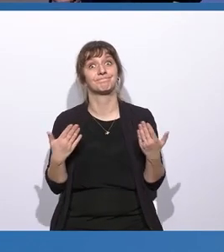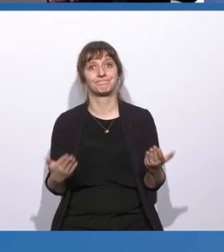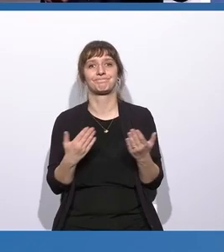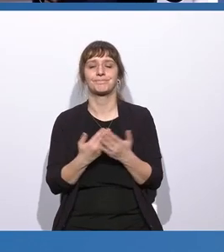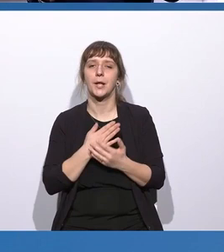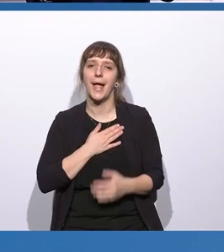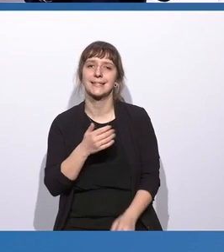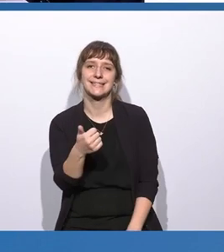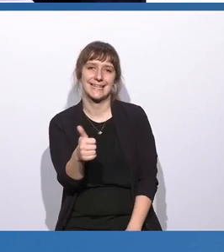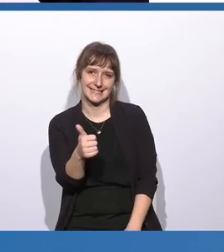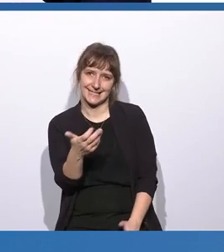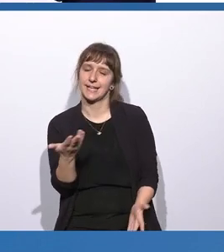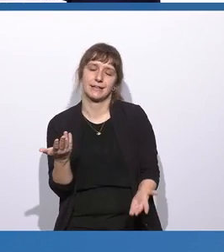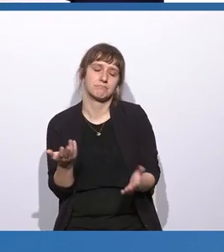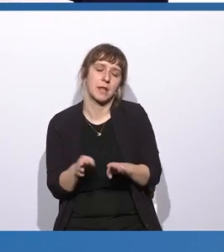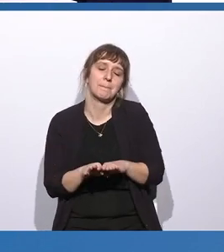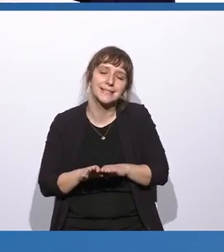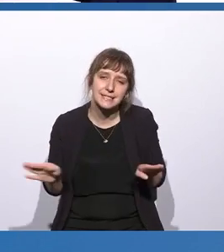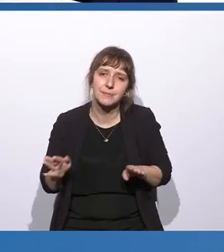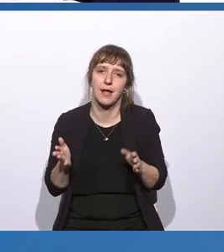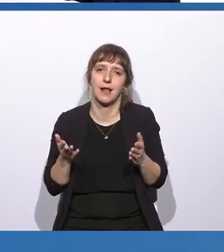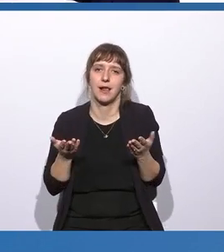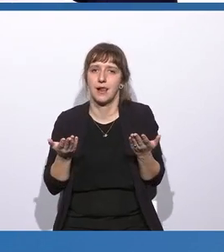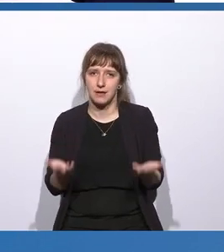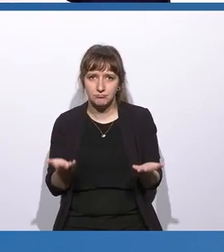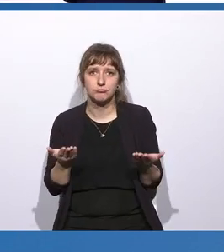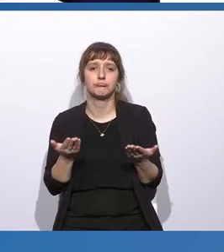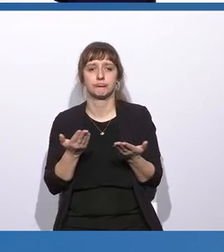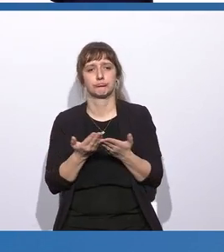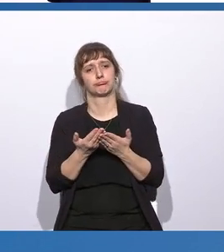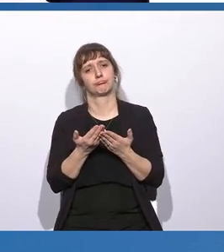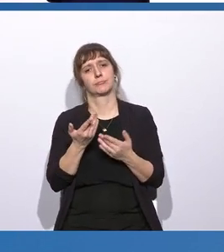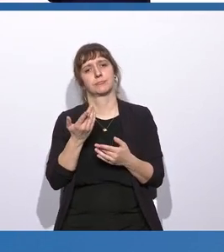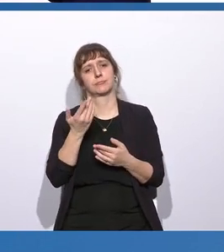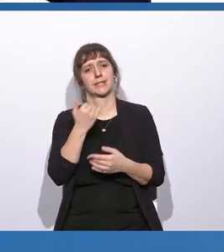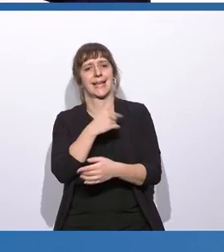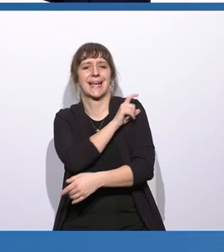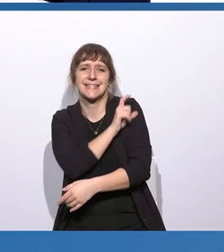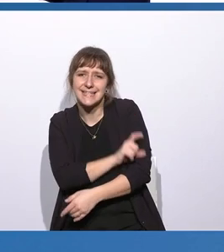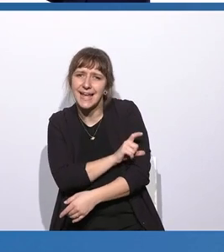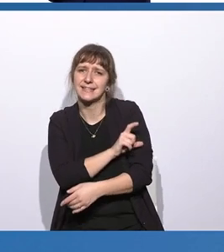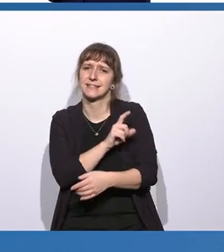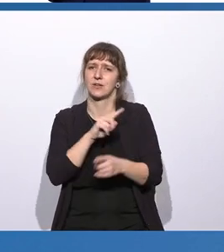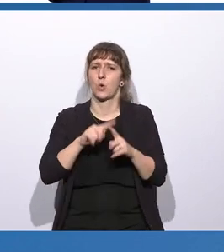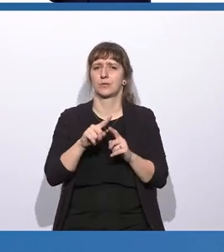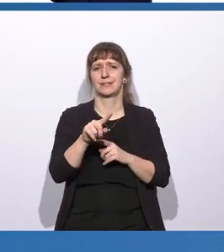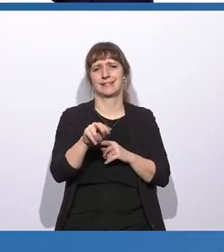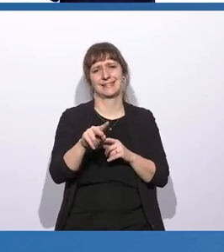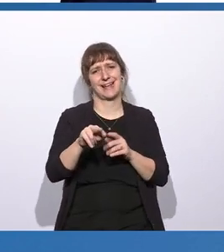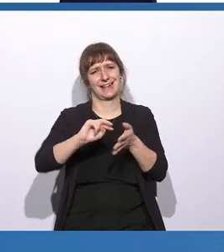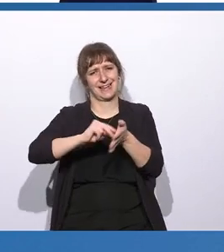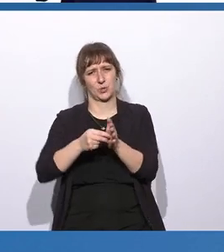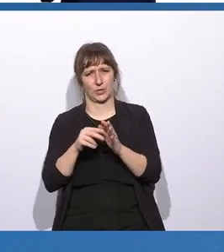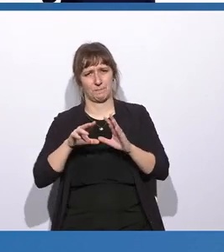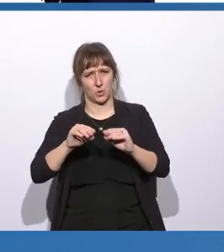Meine These ist im Prinzip, dass wir für eine Resilienz und die resiliente Nutzung digitaler Technologien